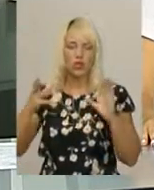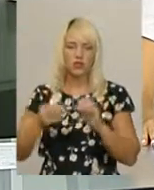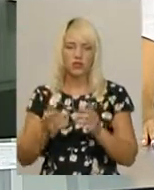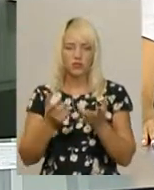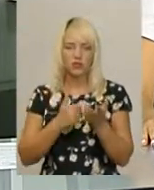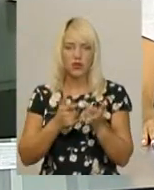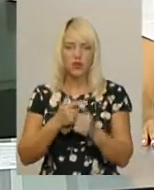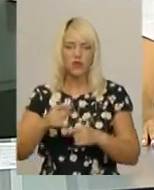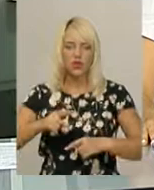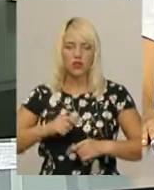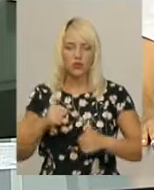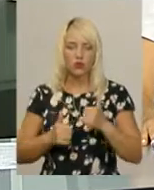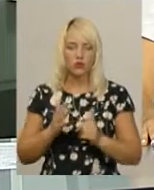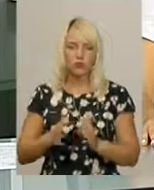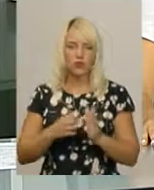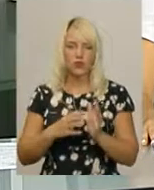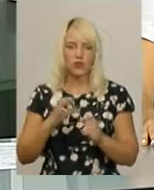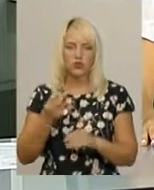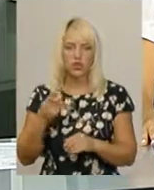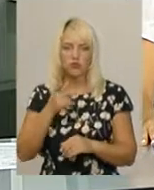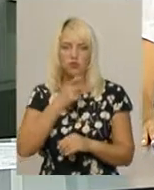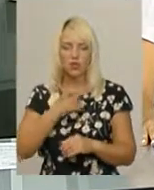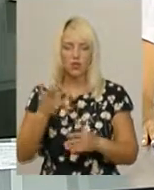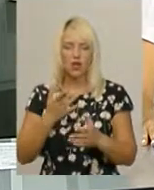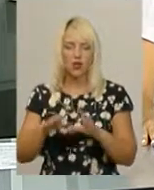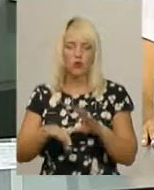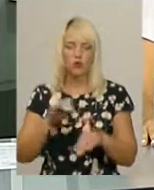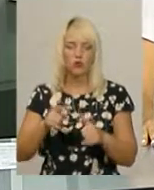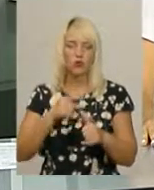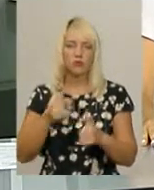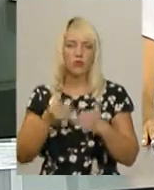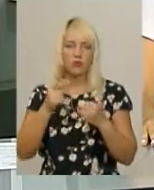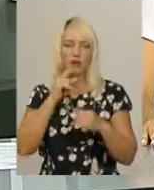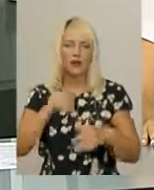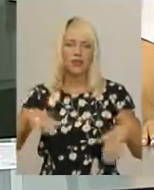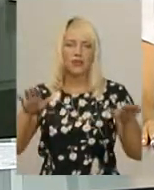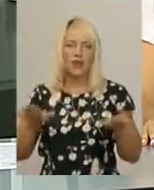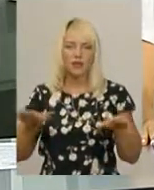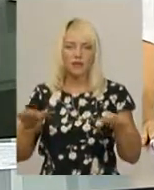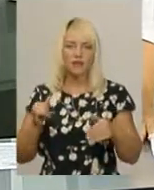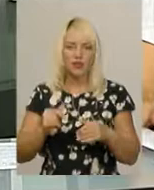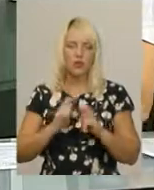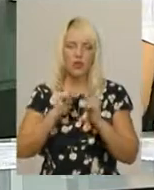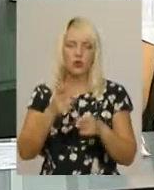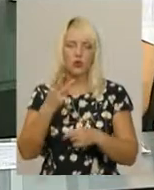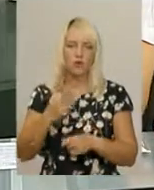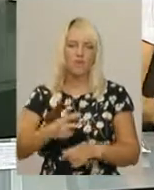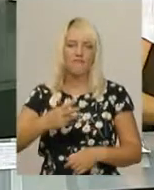Фінал конкурсу відбудеться 15 серпня, під час якого оберуть імена для птахів і нагородять трьох фіналістів.